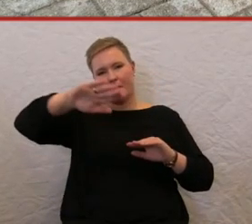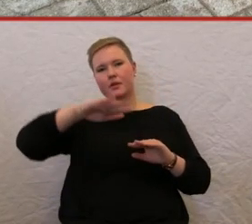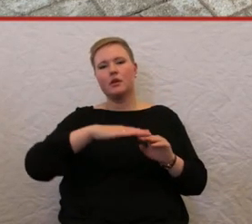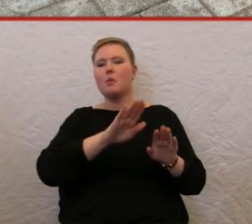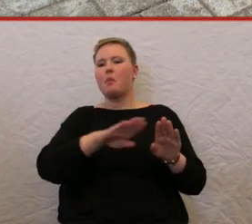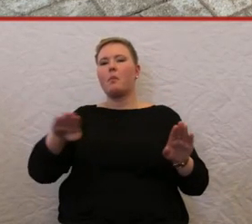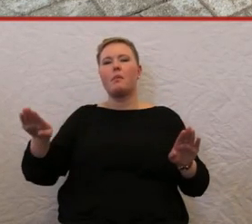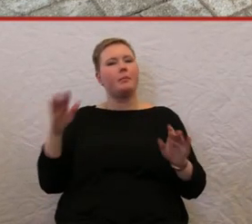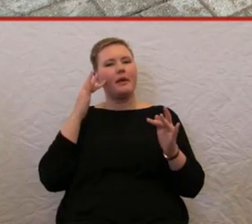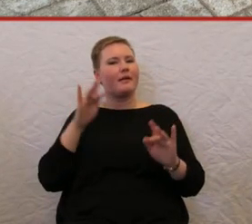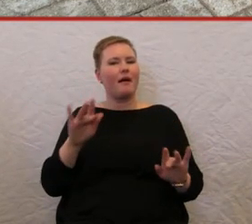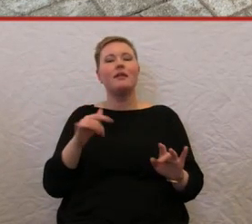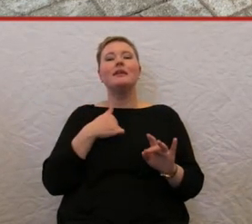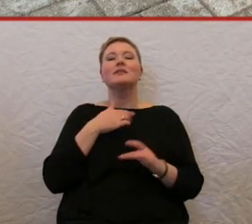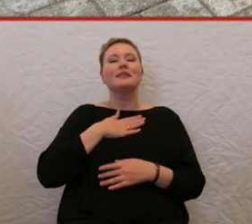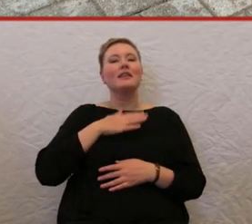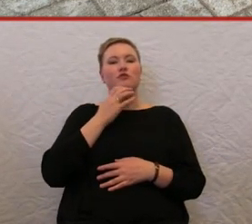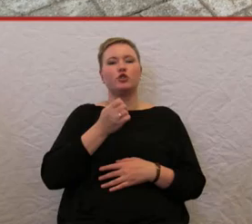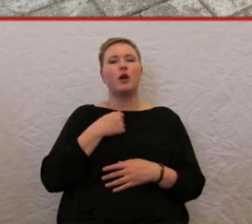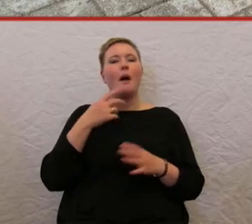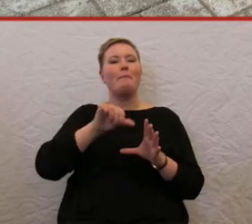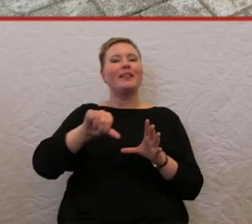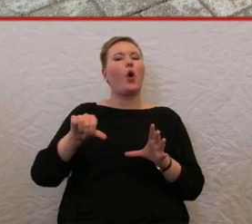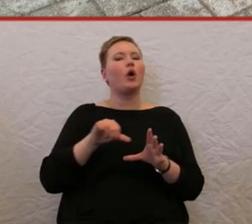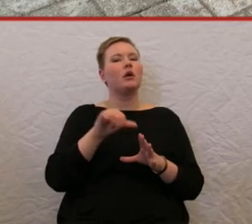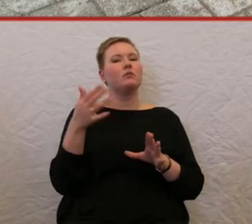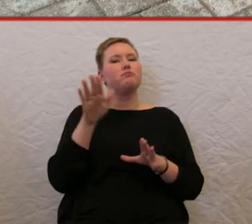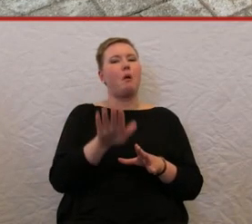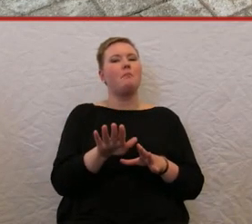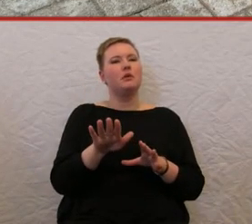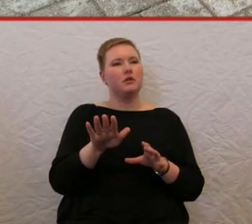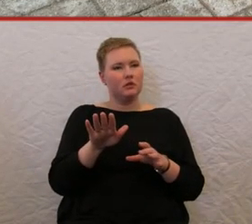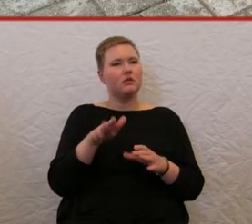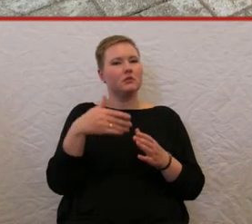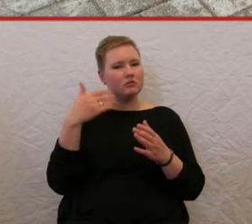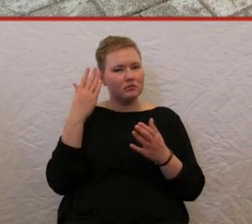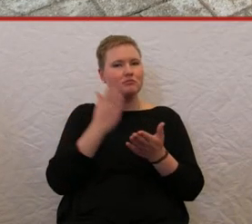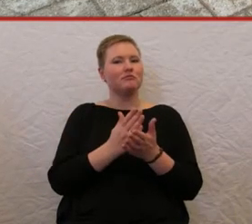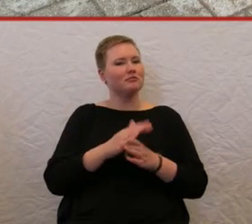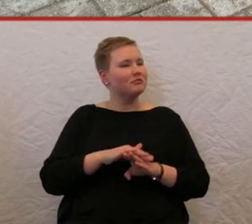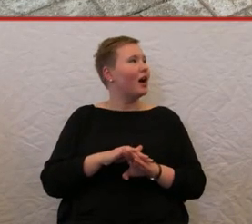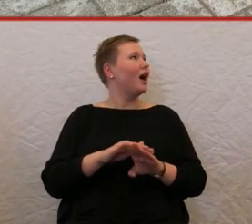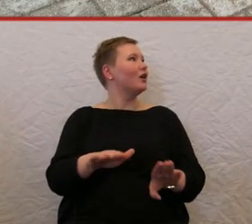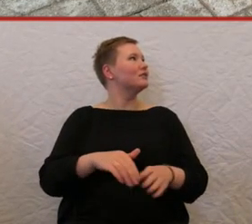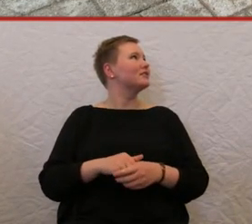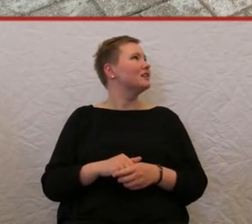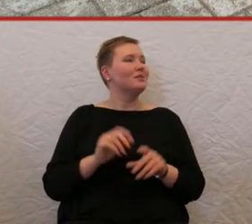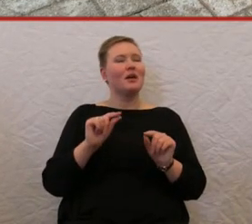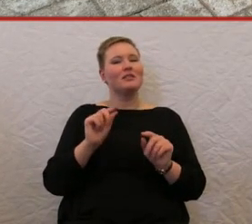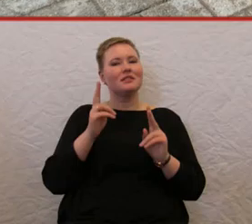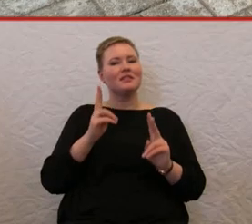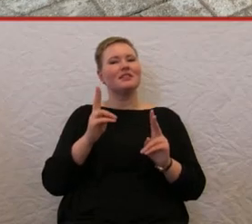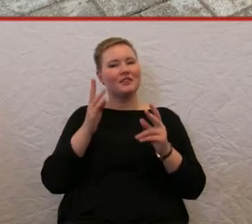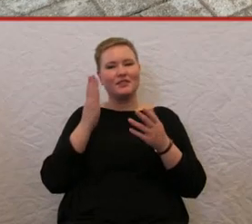Mein Traum wäre, das Ganze ja mit Beton zu machen, damit man die, einfach um Fakten zu schaffen